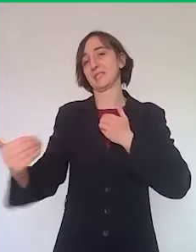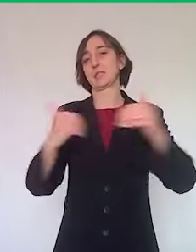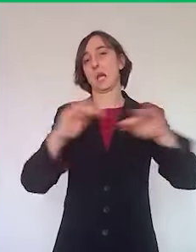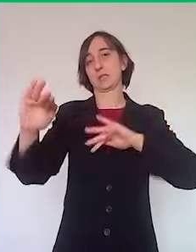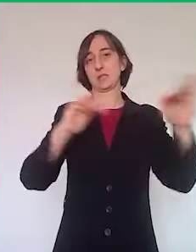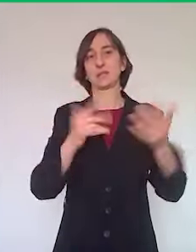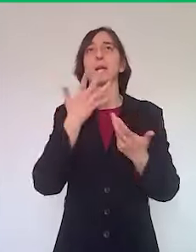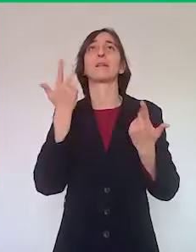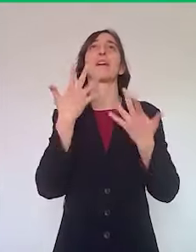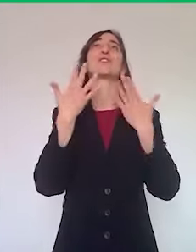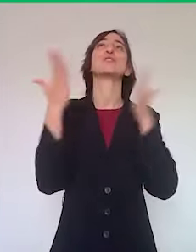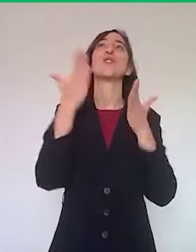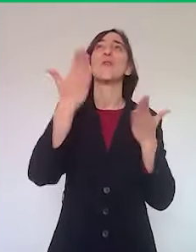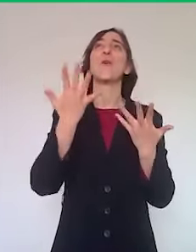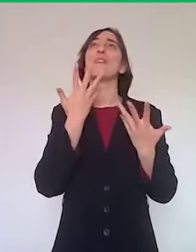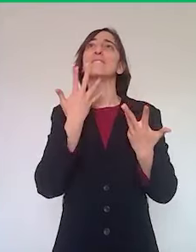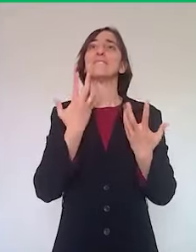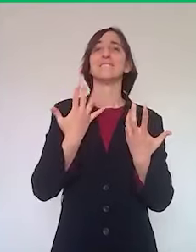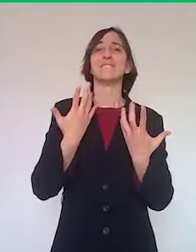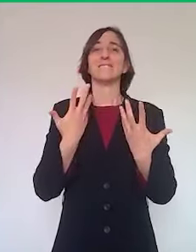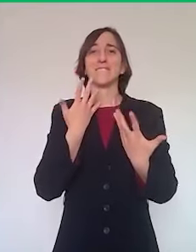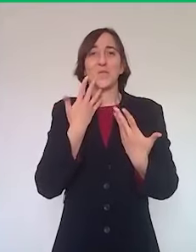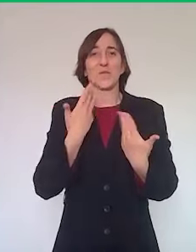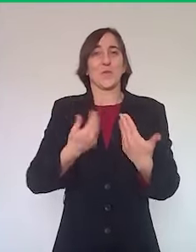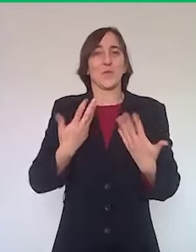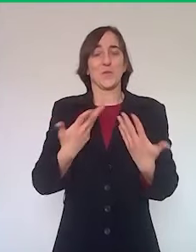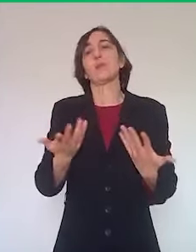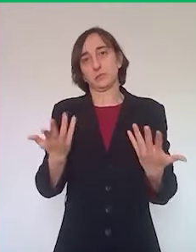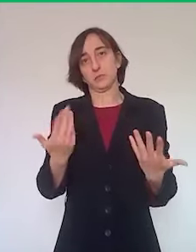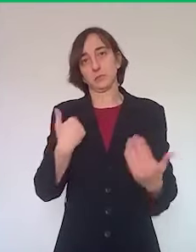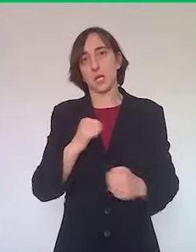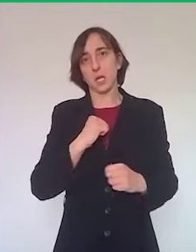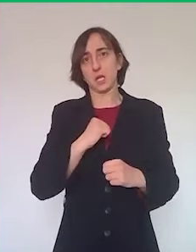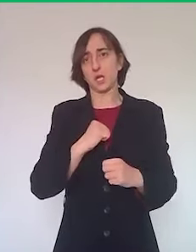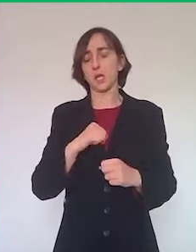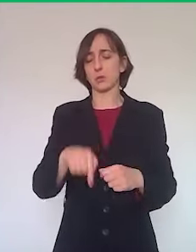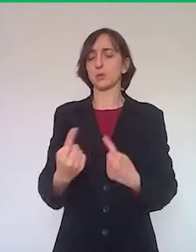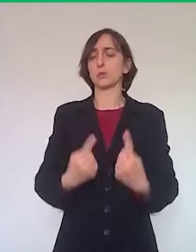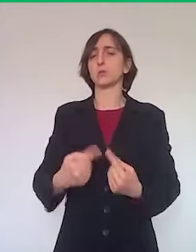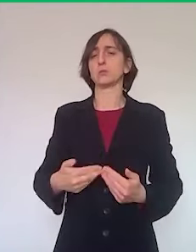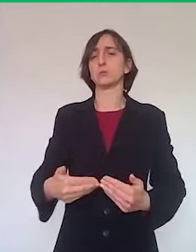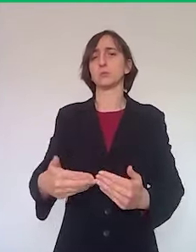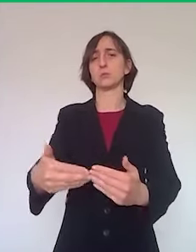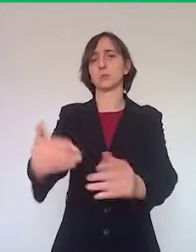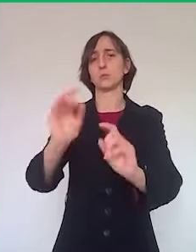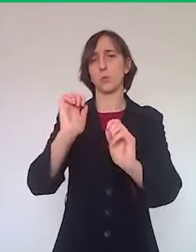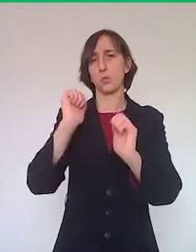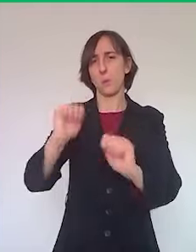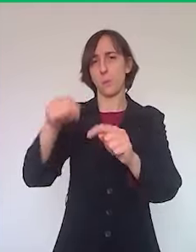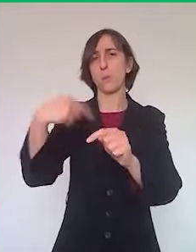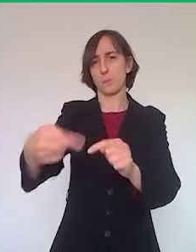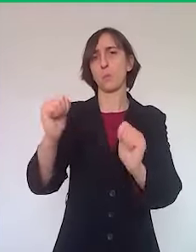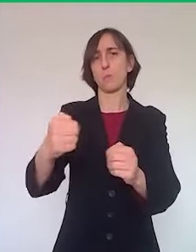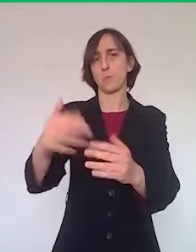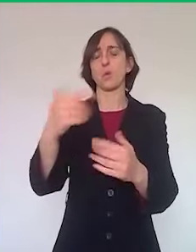invoglia e chiama, io lo capisco benissimo. Credo che stiano maturando le condizioni per farle, abbiamo fatto un grande sacrificio, facciamone un